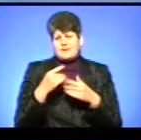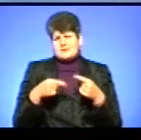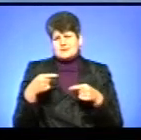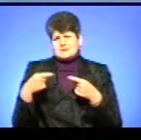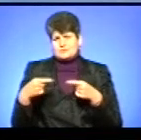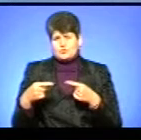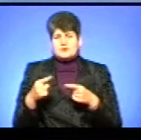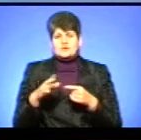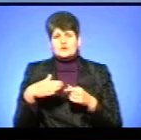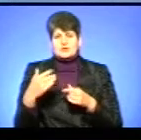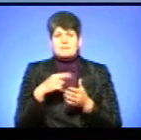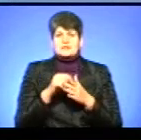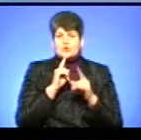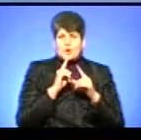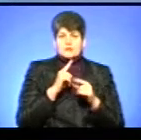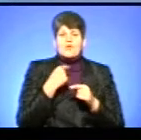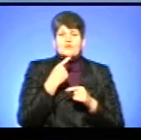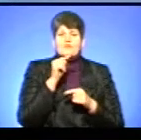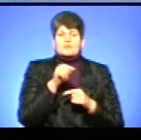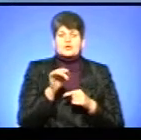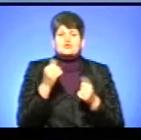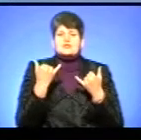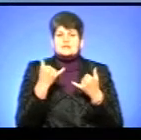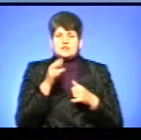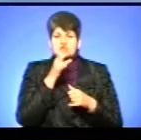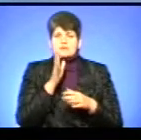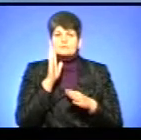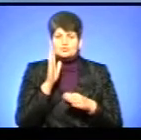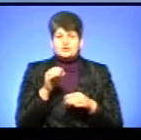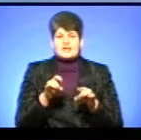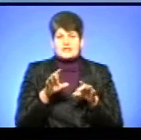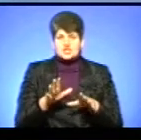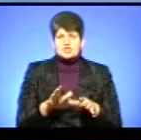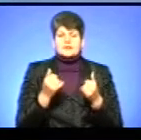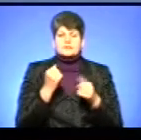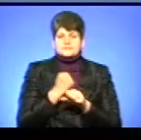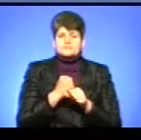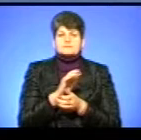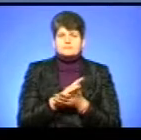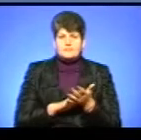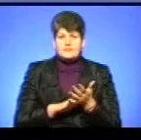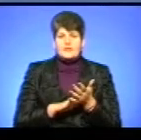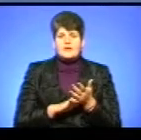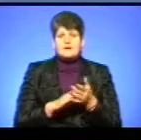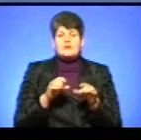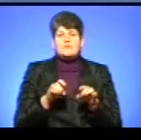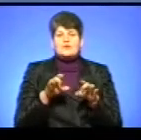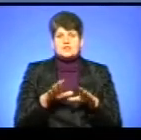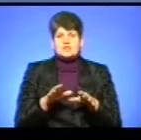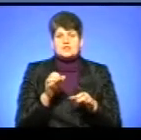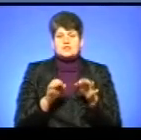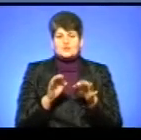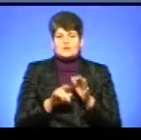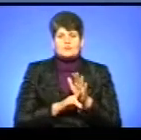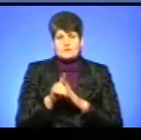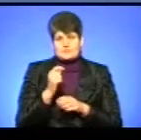сторони Тернопільської міської ради. Вони говорять про те, що на даний час діятиме рішення, оскільки рішення суду не вступило в